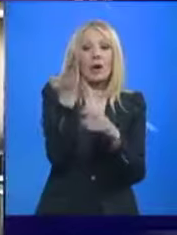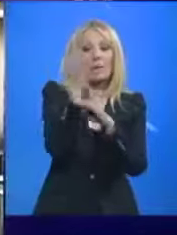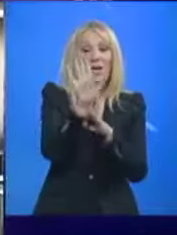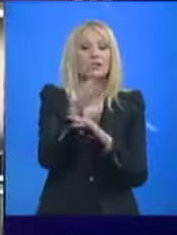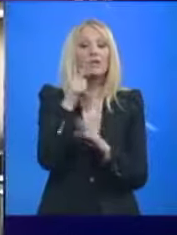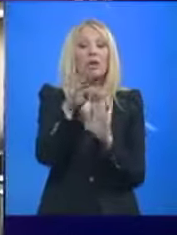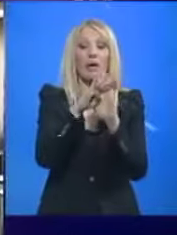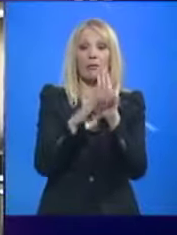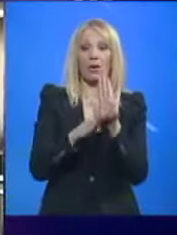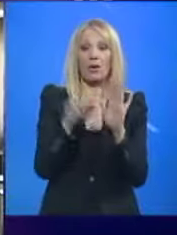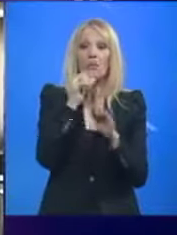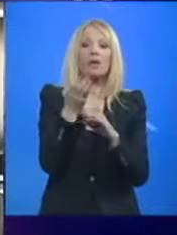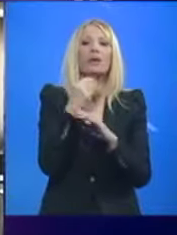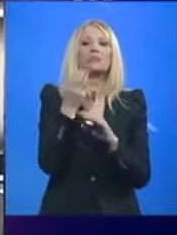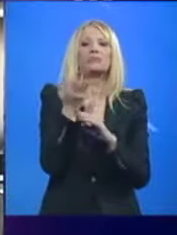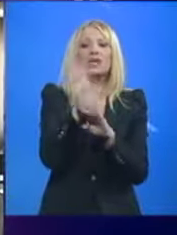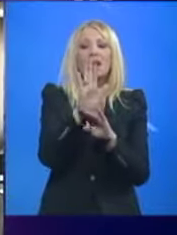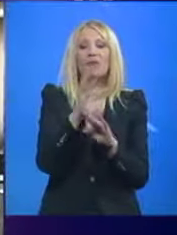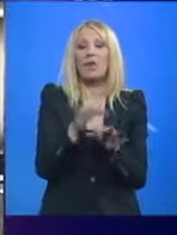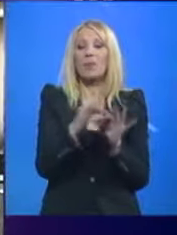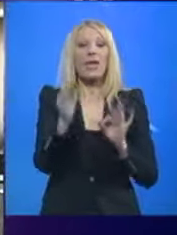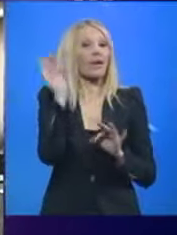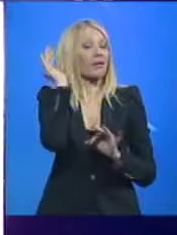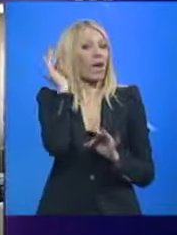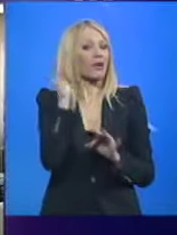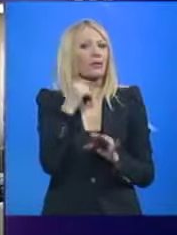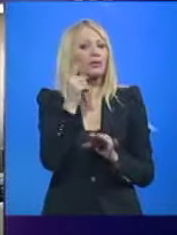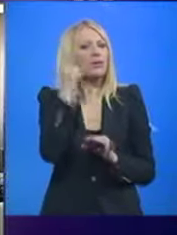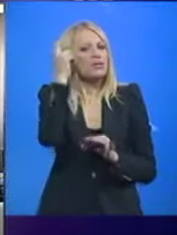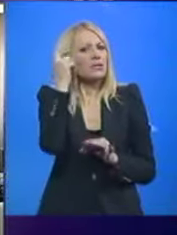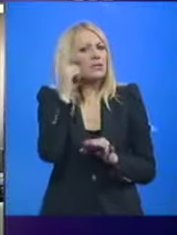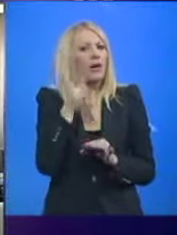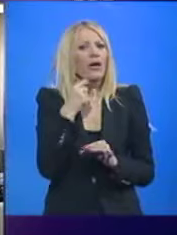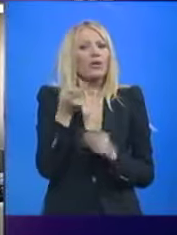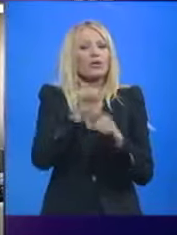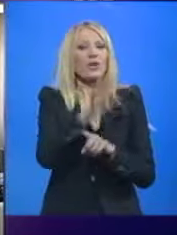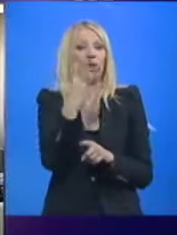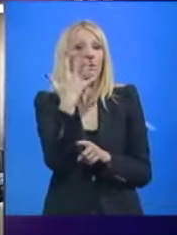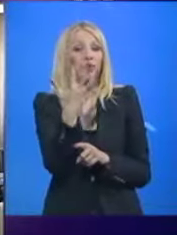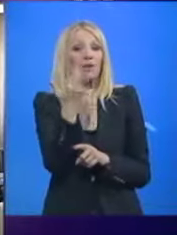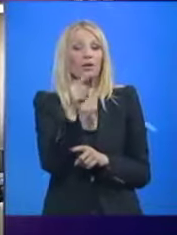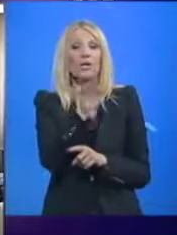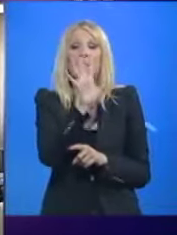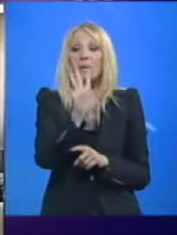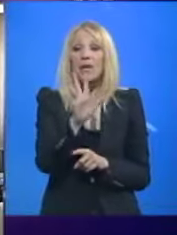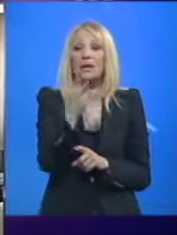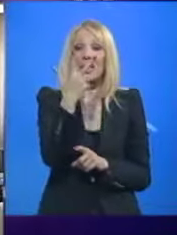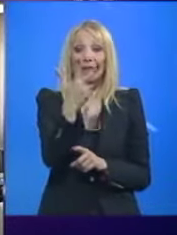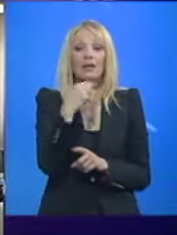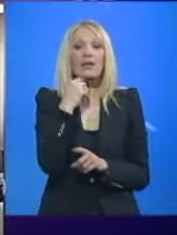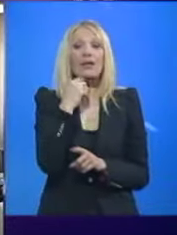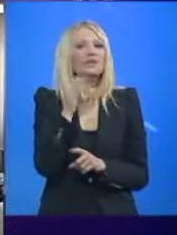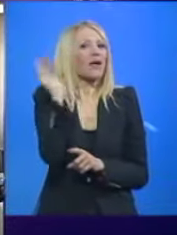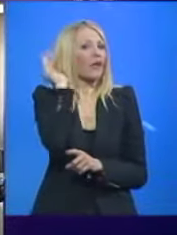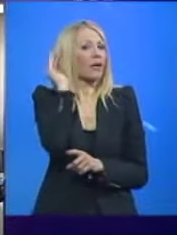taj program i predstavljaju mere vlade sučale mišljenja, došla su samo pet. Od tih pet, tri iz vladajuće